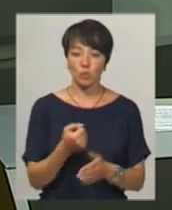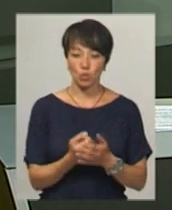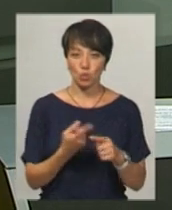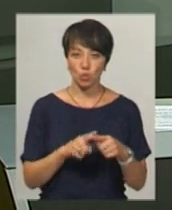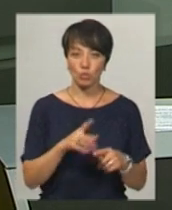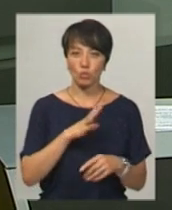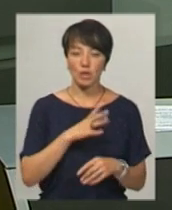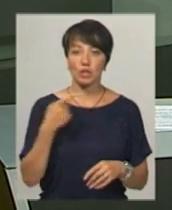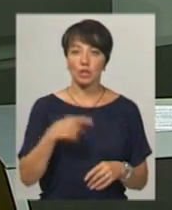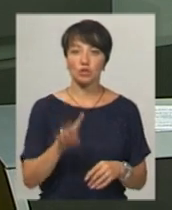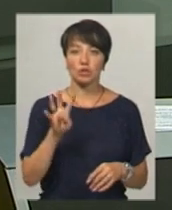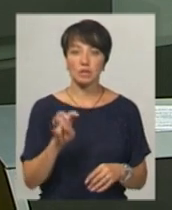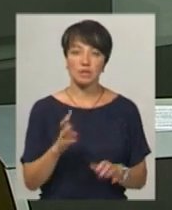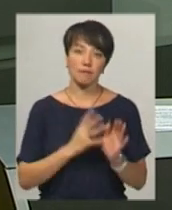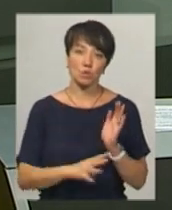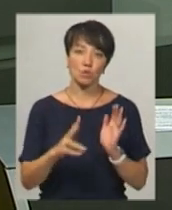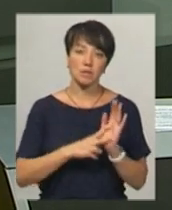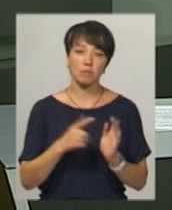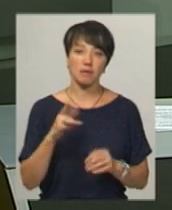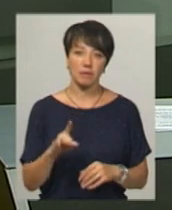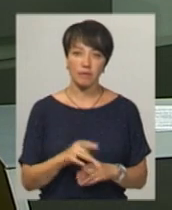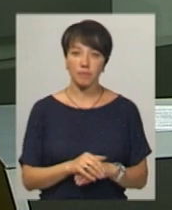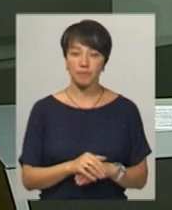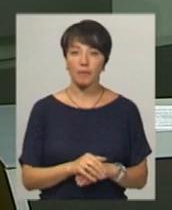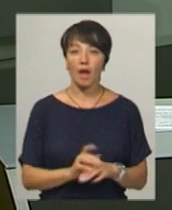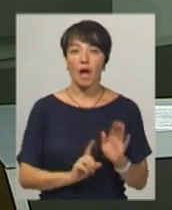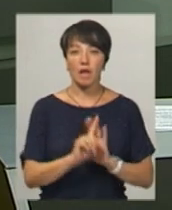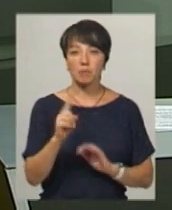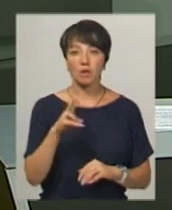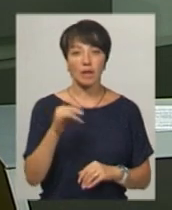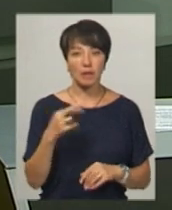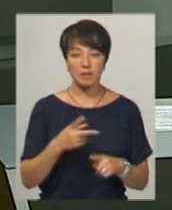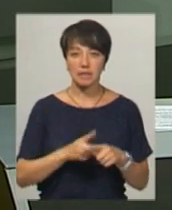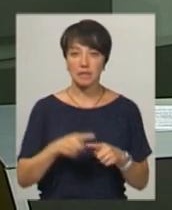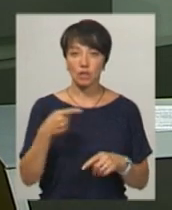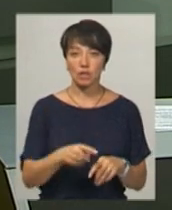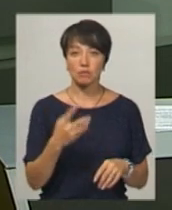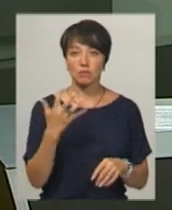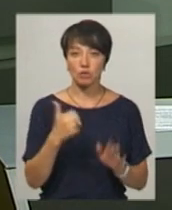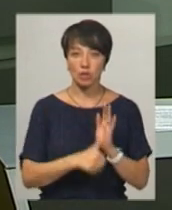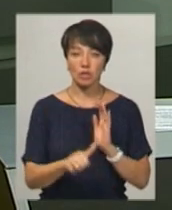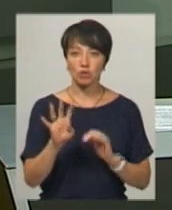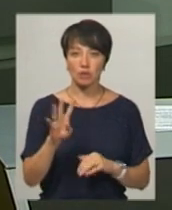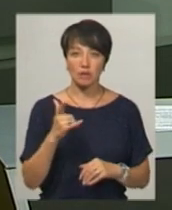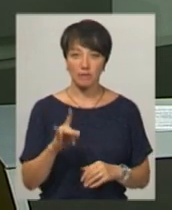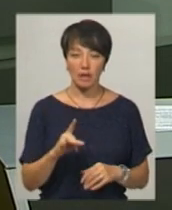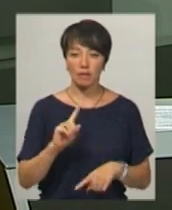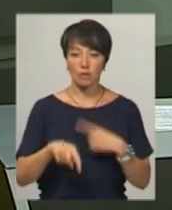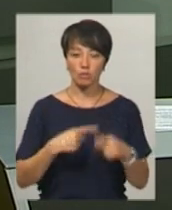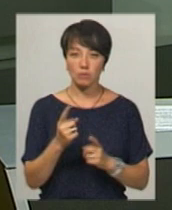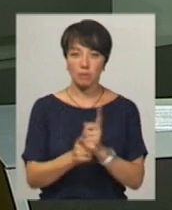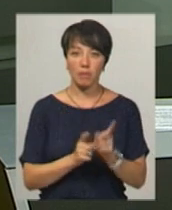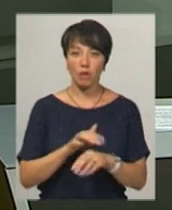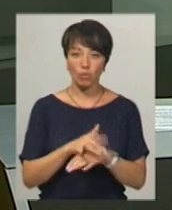часу становили 1497 гривні, а з 1 липня – це 1564 гривні. Наступний